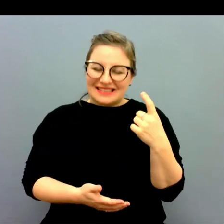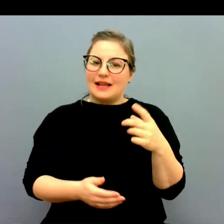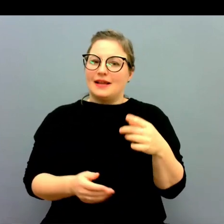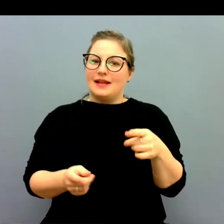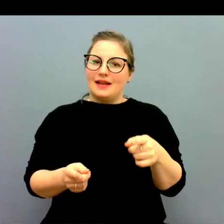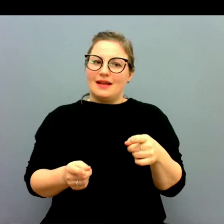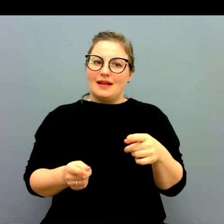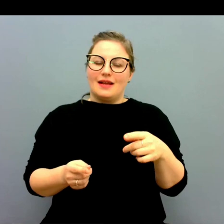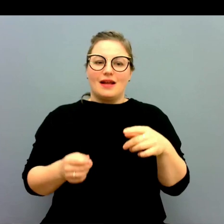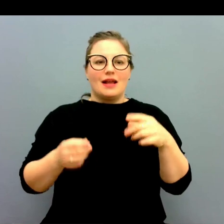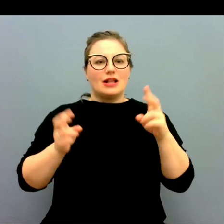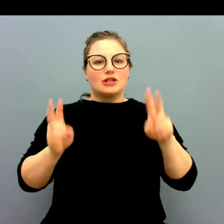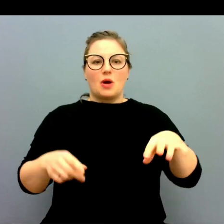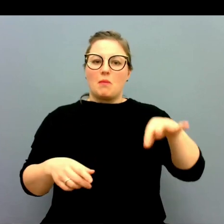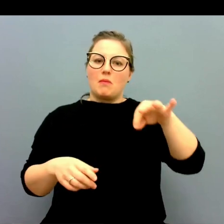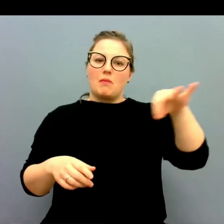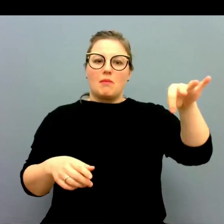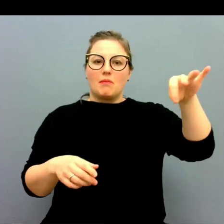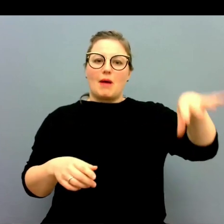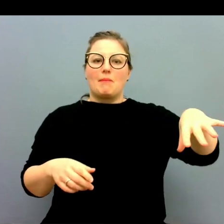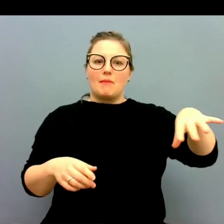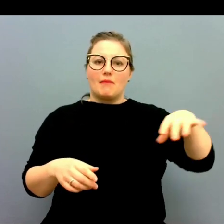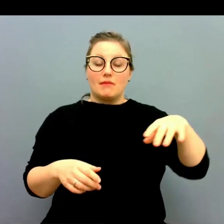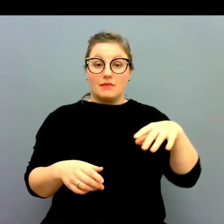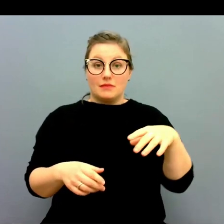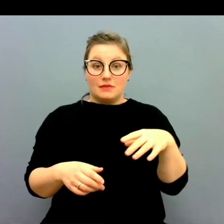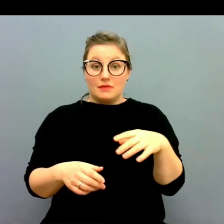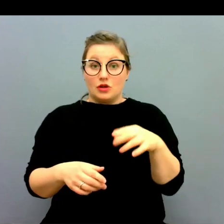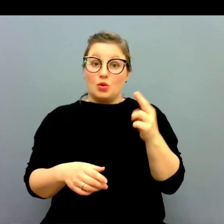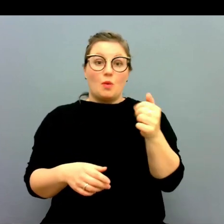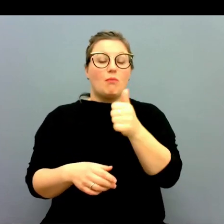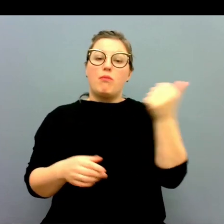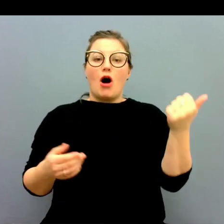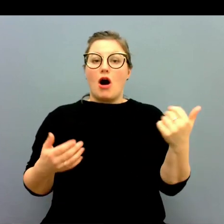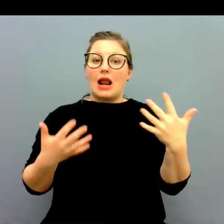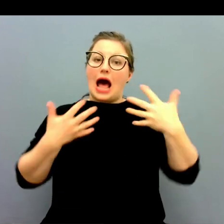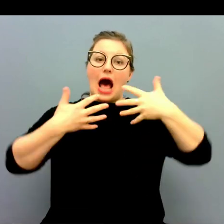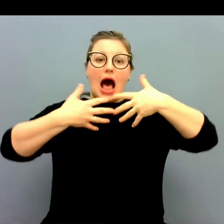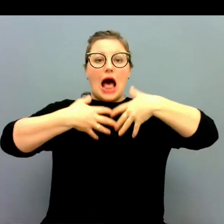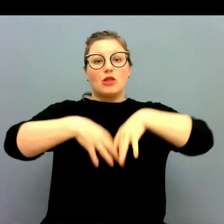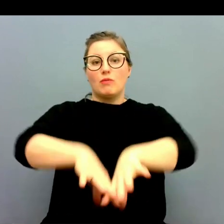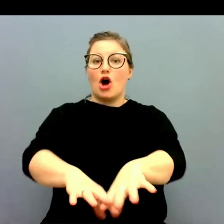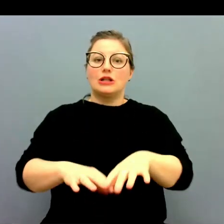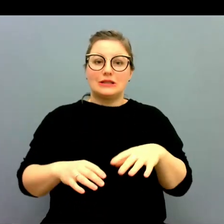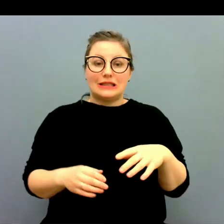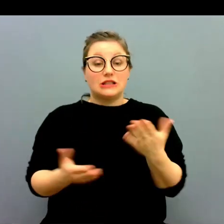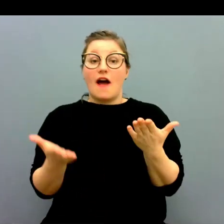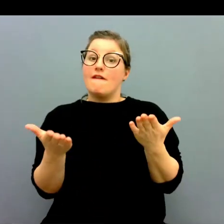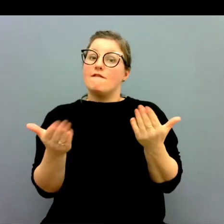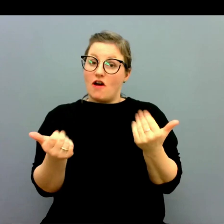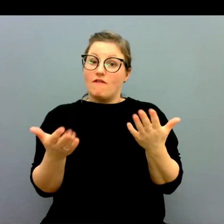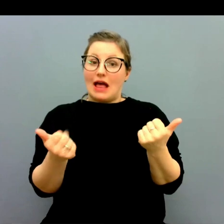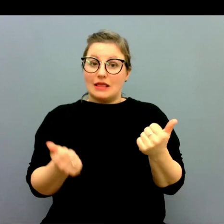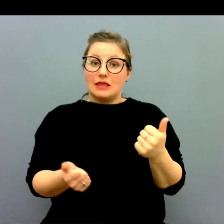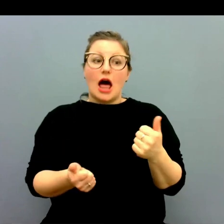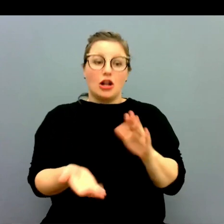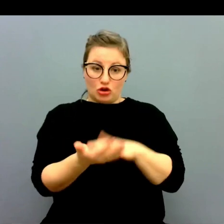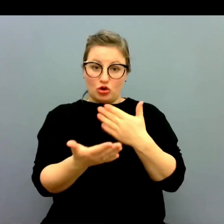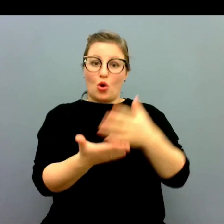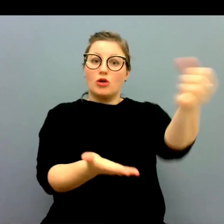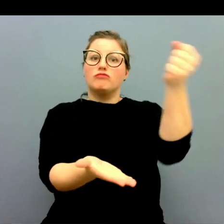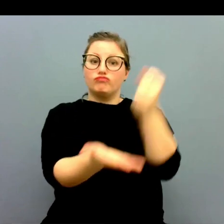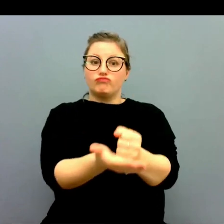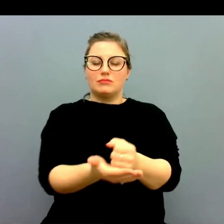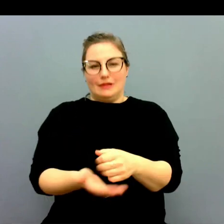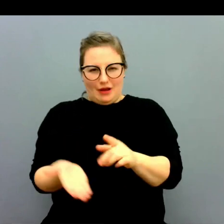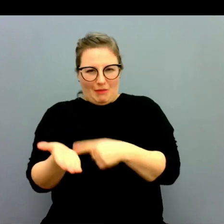Men det har liksom lite fallit bort. Nu bara går det per automatik. Man förväntar sig att man ska